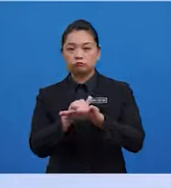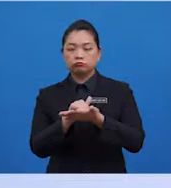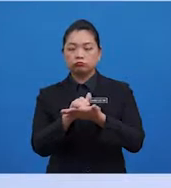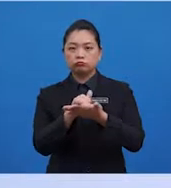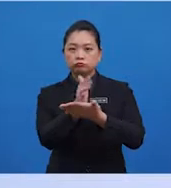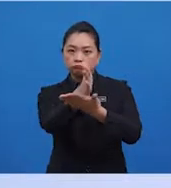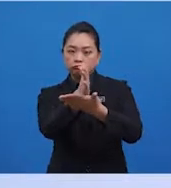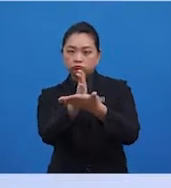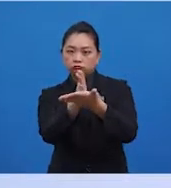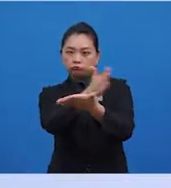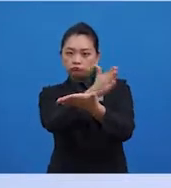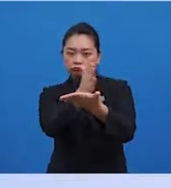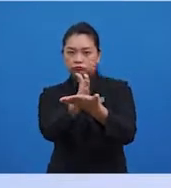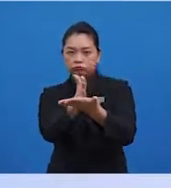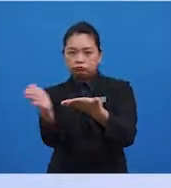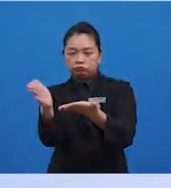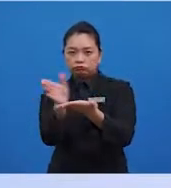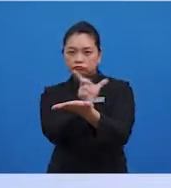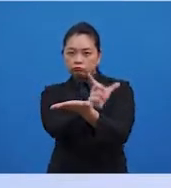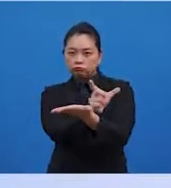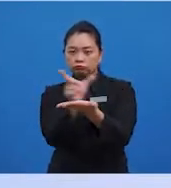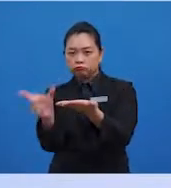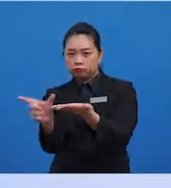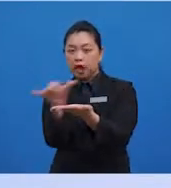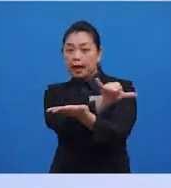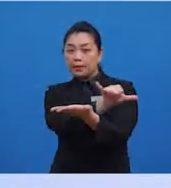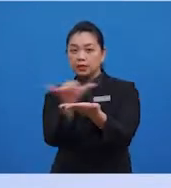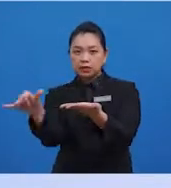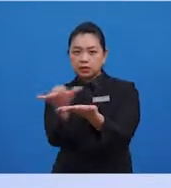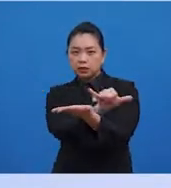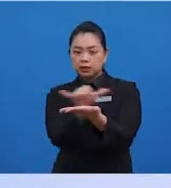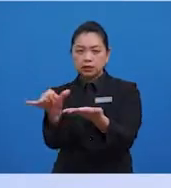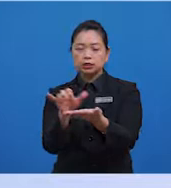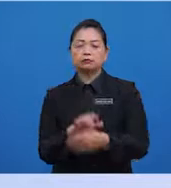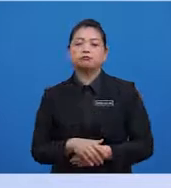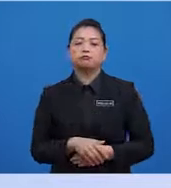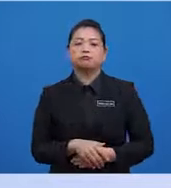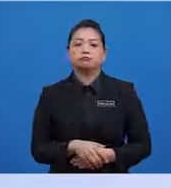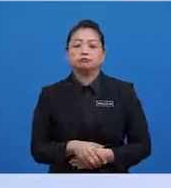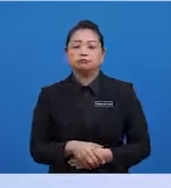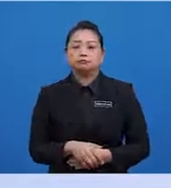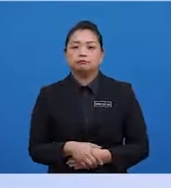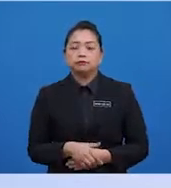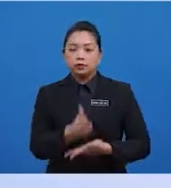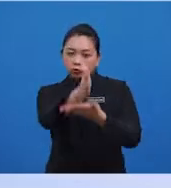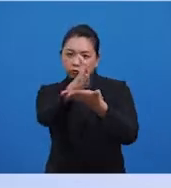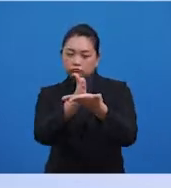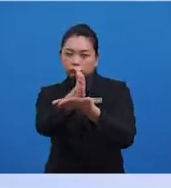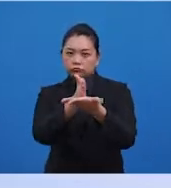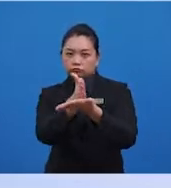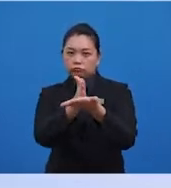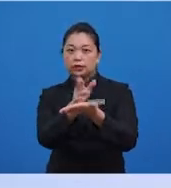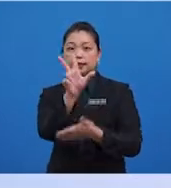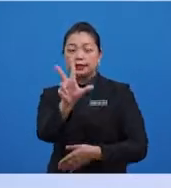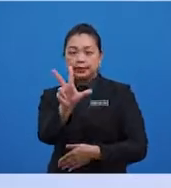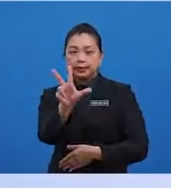kepada dua bahagian yang sama bilangan datanya. Data yang berada di tengah-tengah iaitu